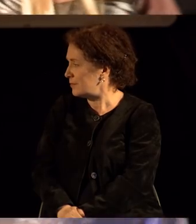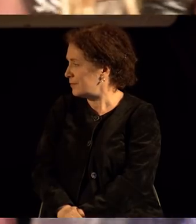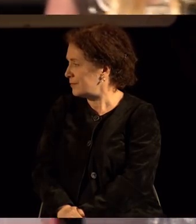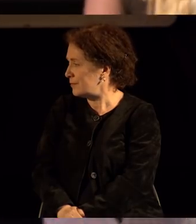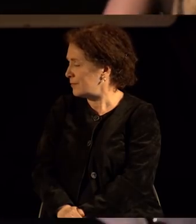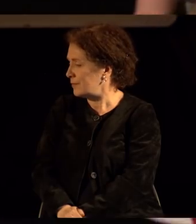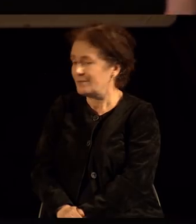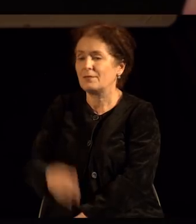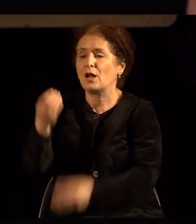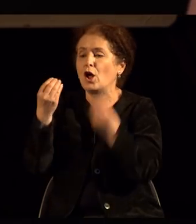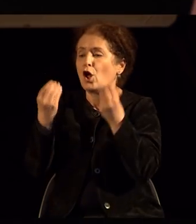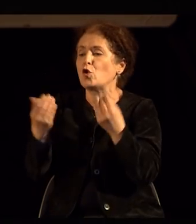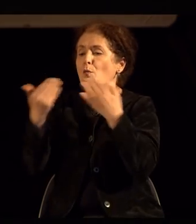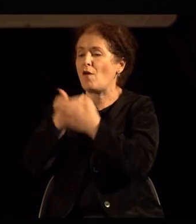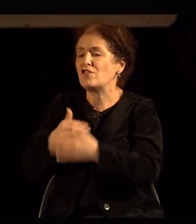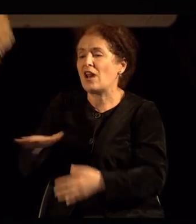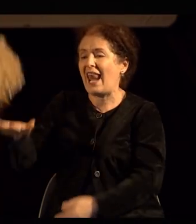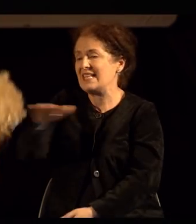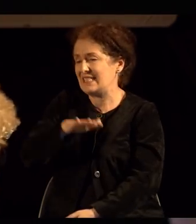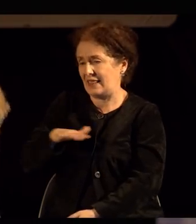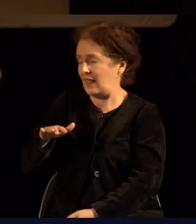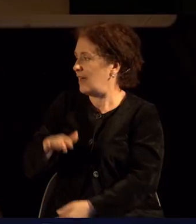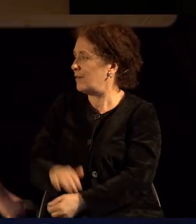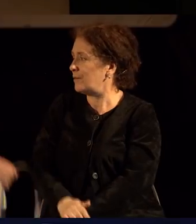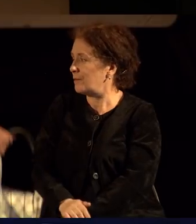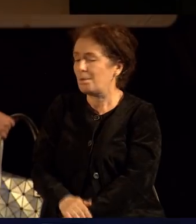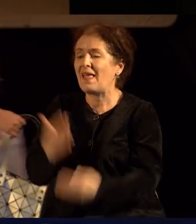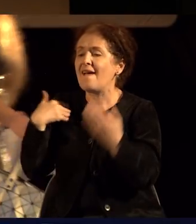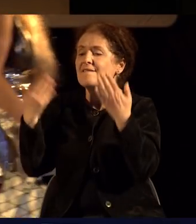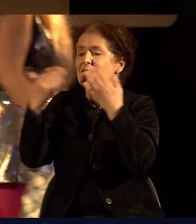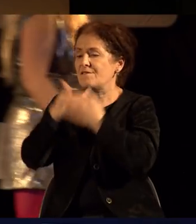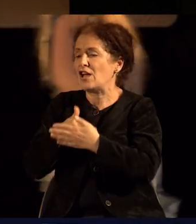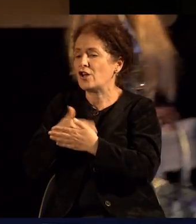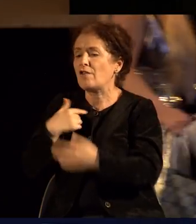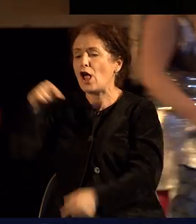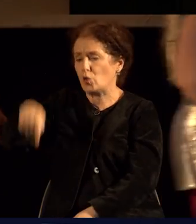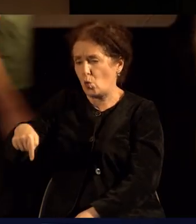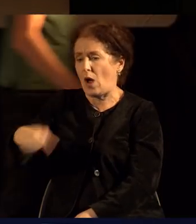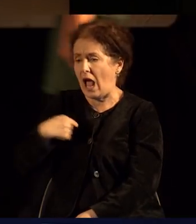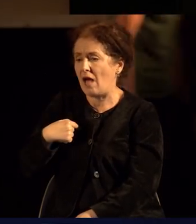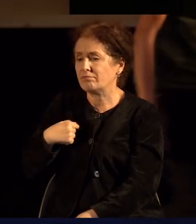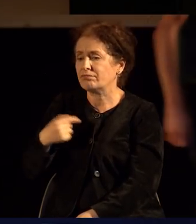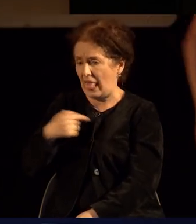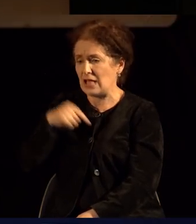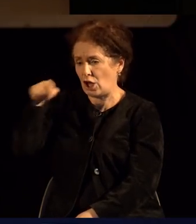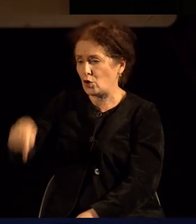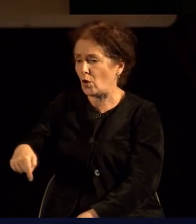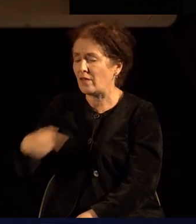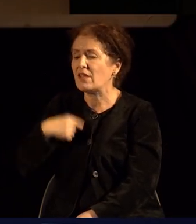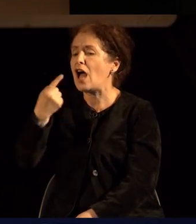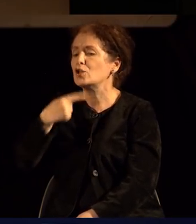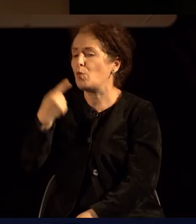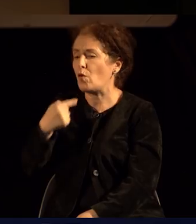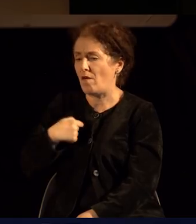Добро вечер на сите. Вечерва сум тука да ви